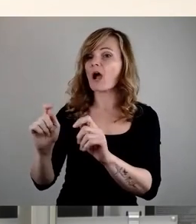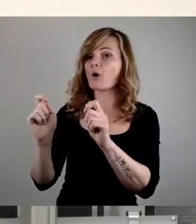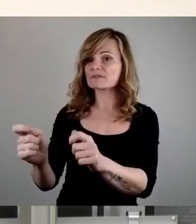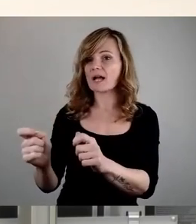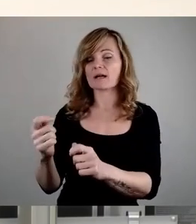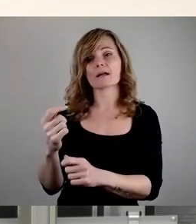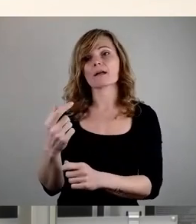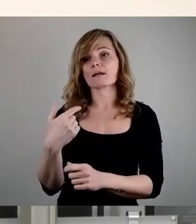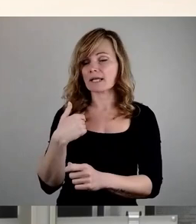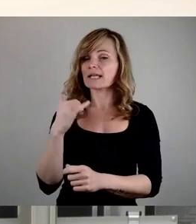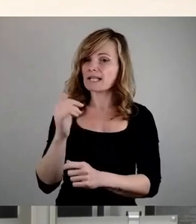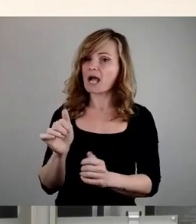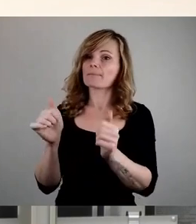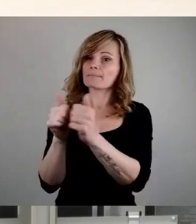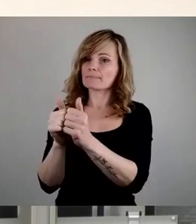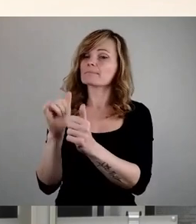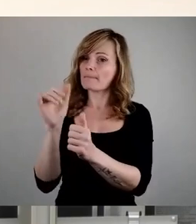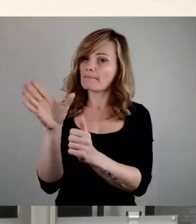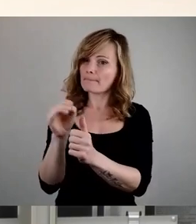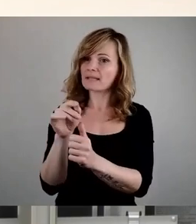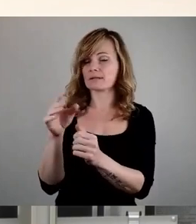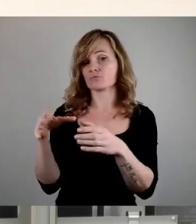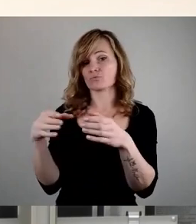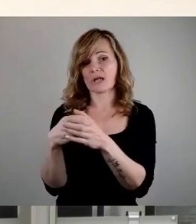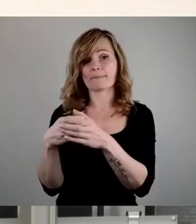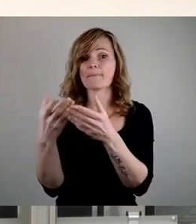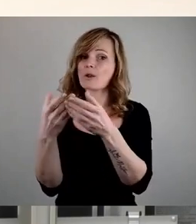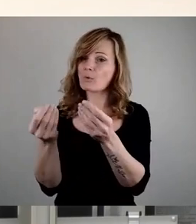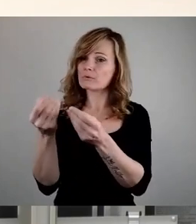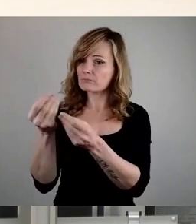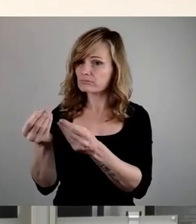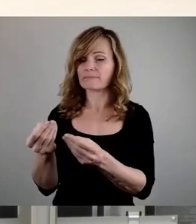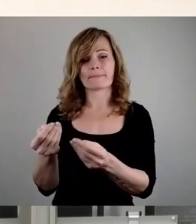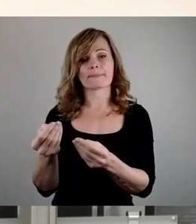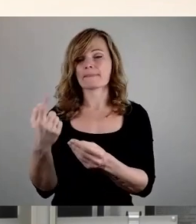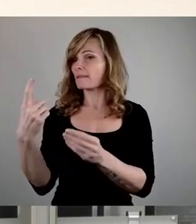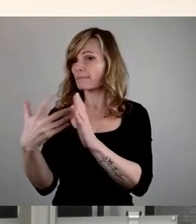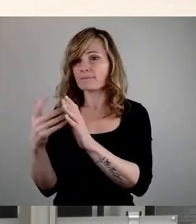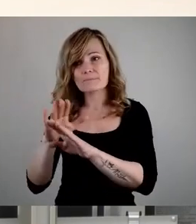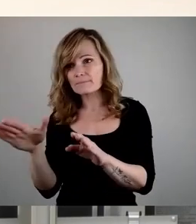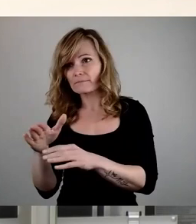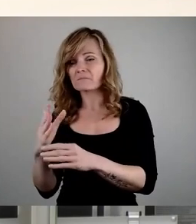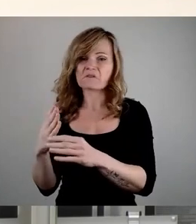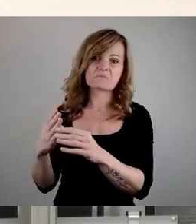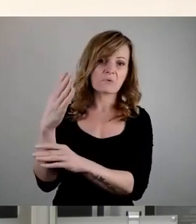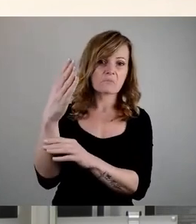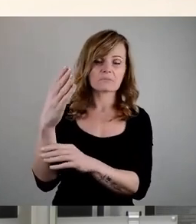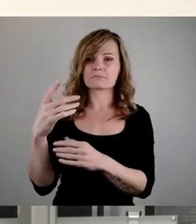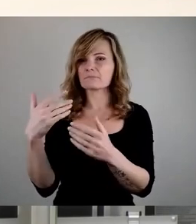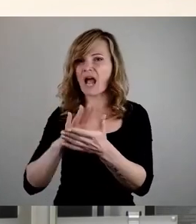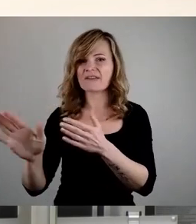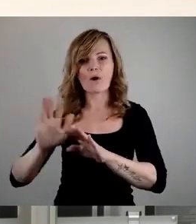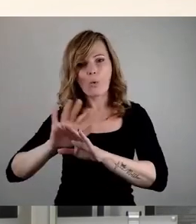an Ihrer Seite gewesen. Dann hätten wir gerne mit Ihnen die Lösung gesucht, haben Sie aber nicht. Sie sind in die Offensive gegangen und daher auch